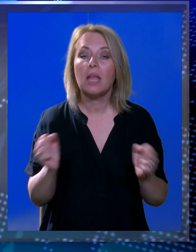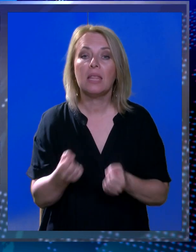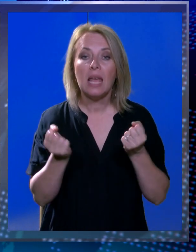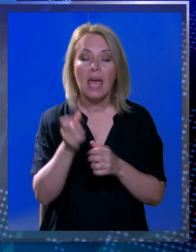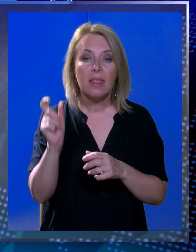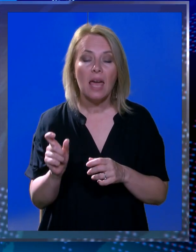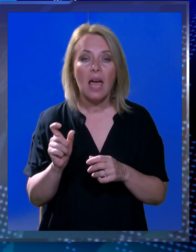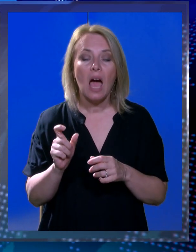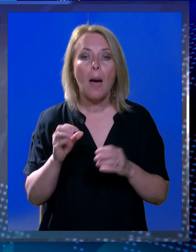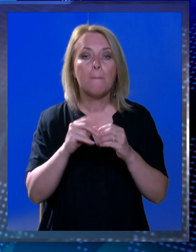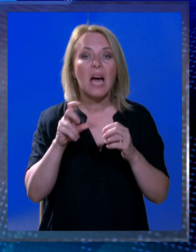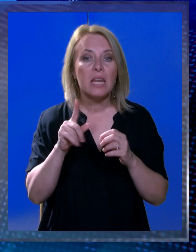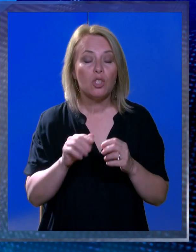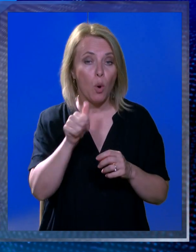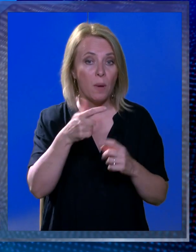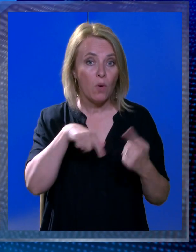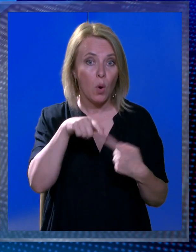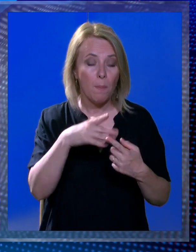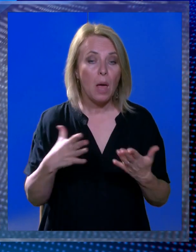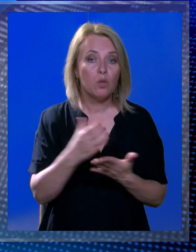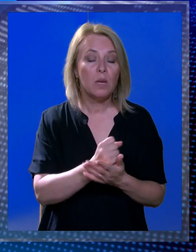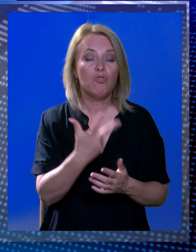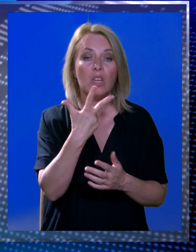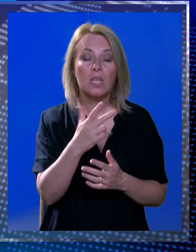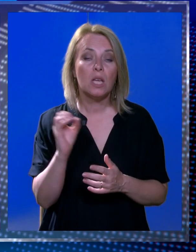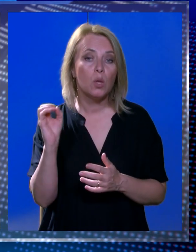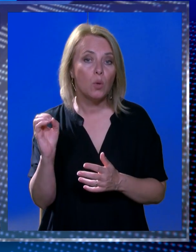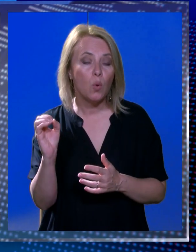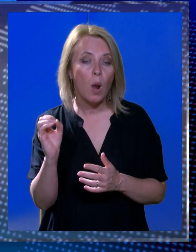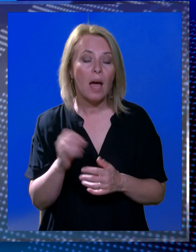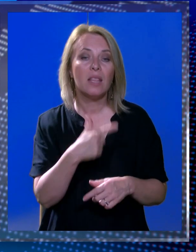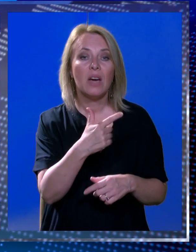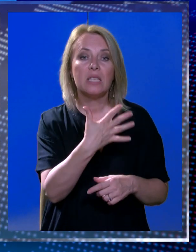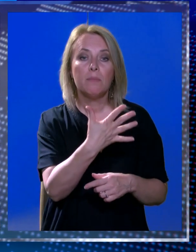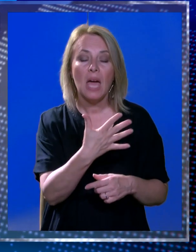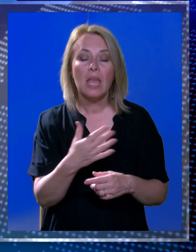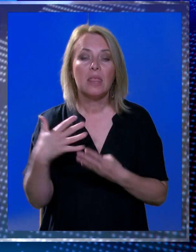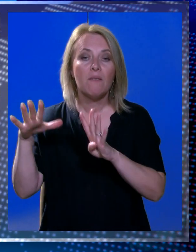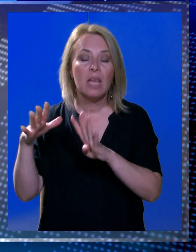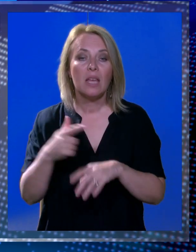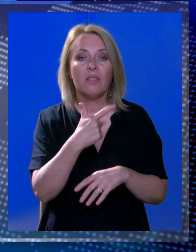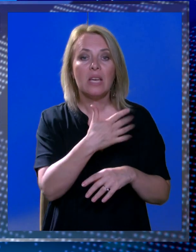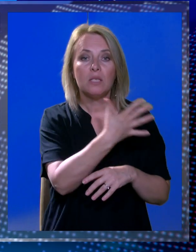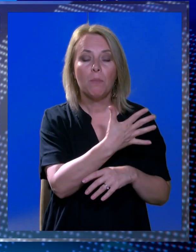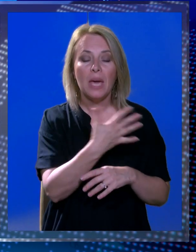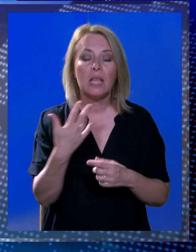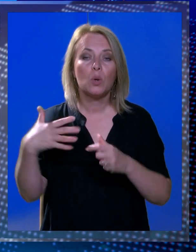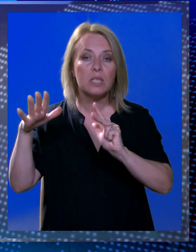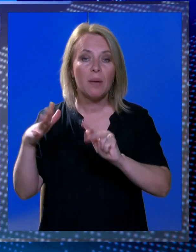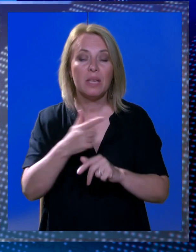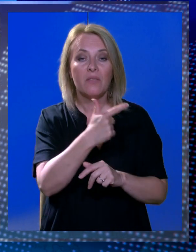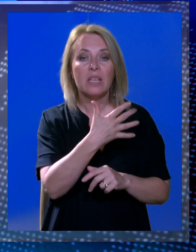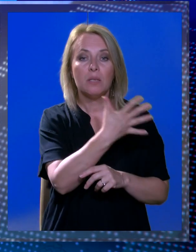Barića u prvom kolu je bila uspješnja od Pule 3-0 bilo je 25-19 25-18